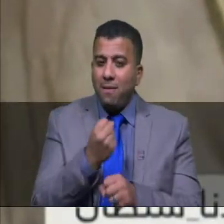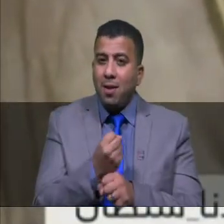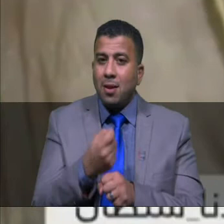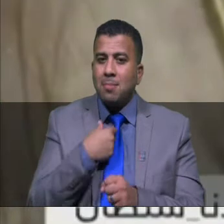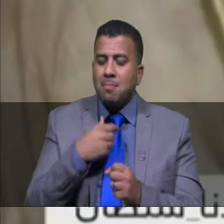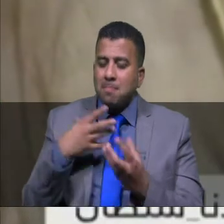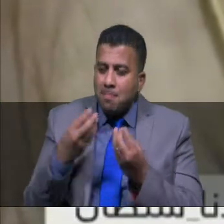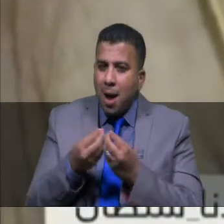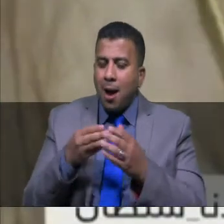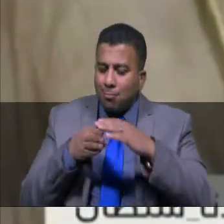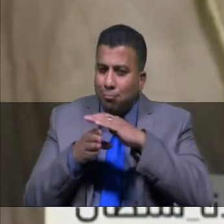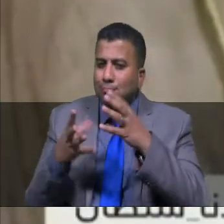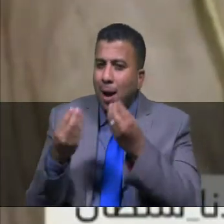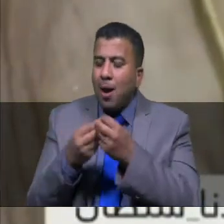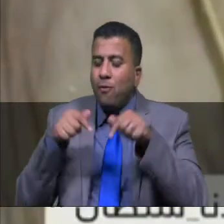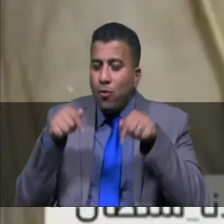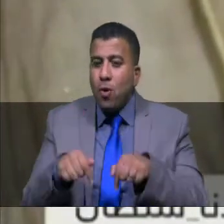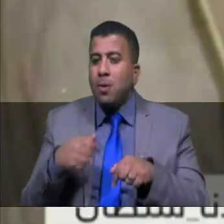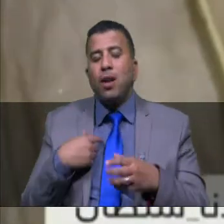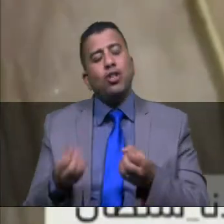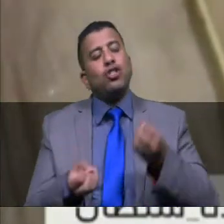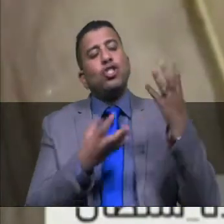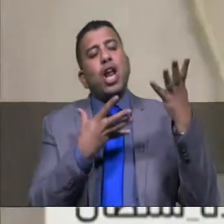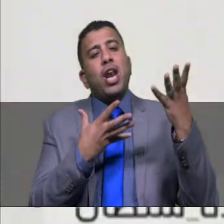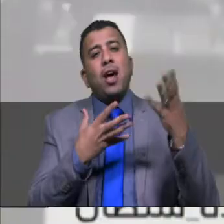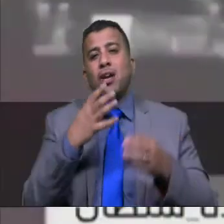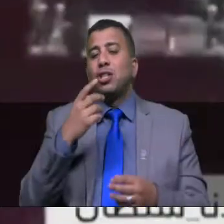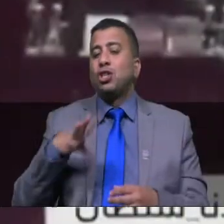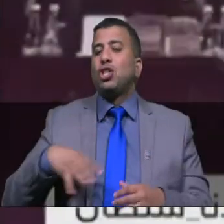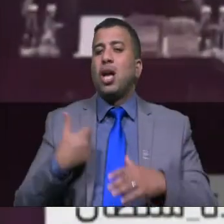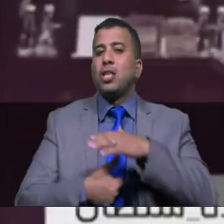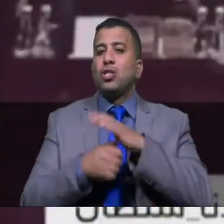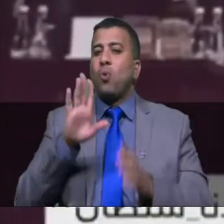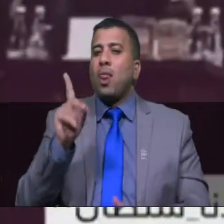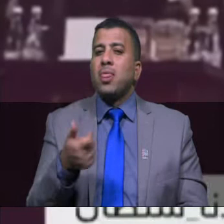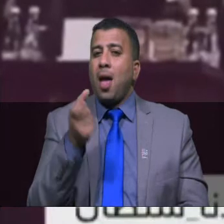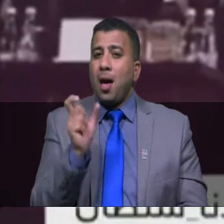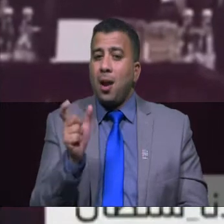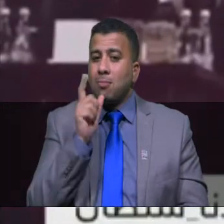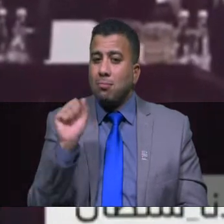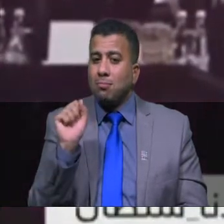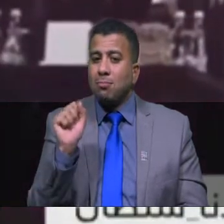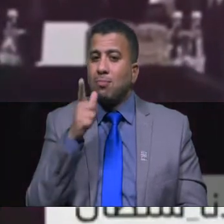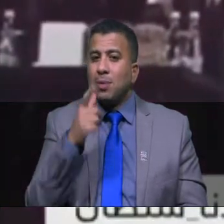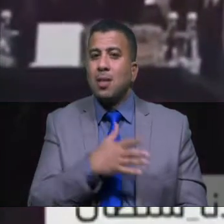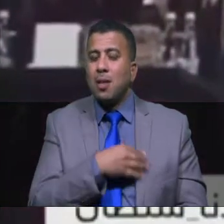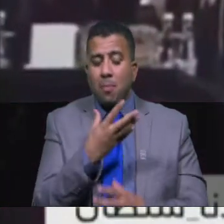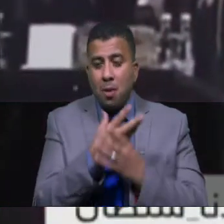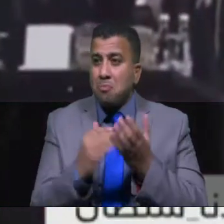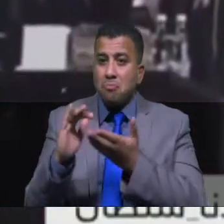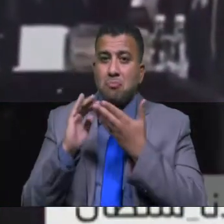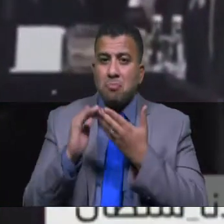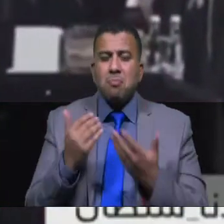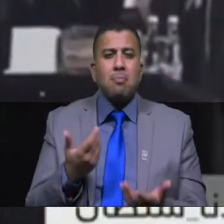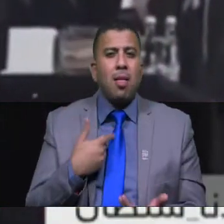أفضلك نعيش اليوم في الجنة يا شيخ سلطان طاب الفال من فالك وطيب لو لاك ما